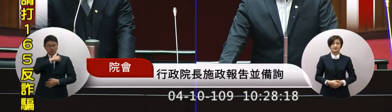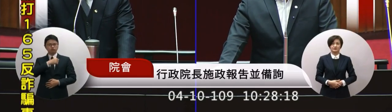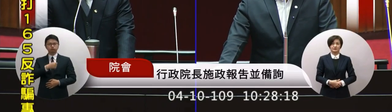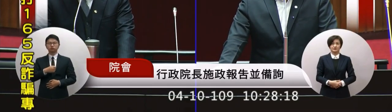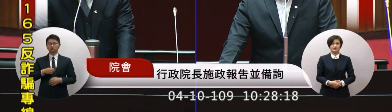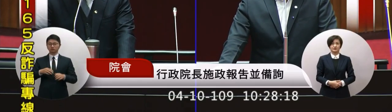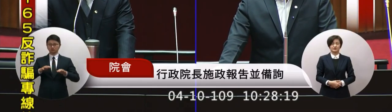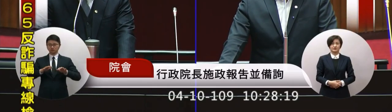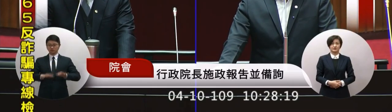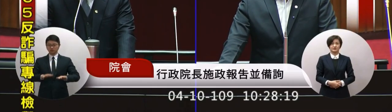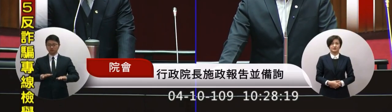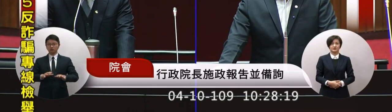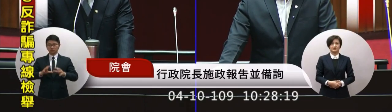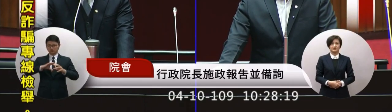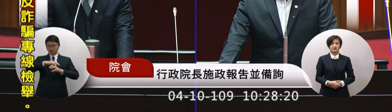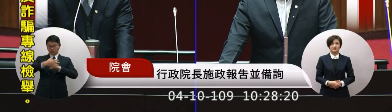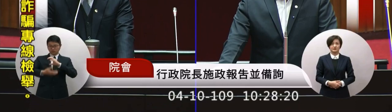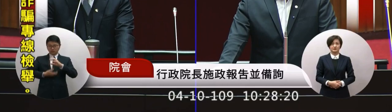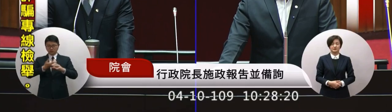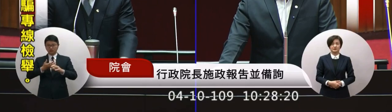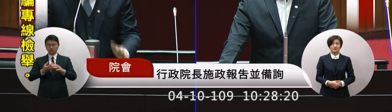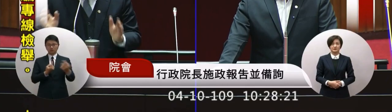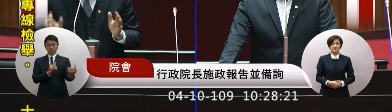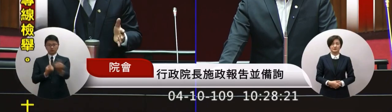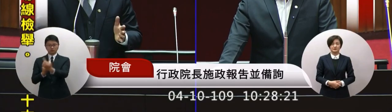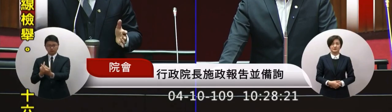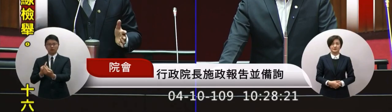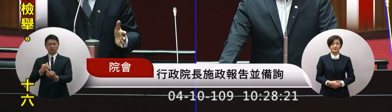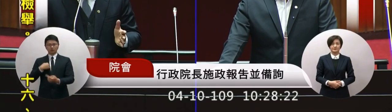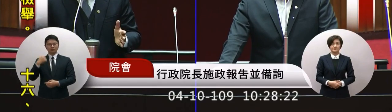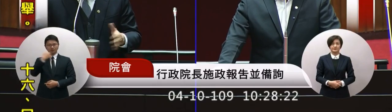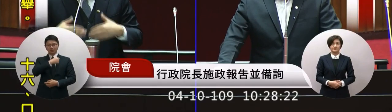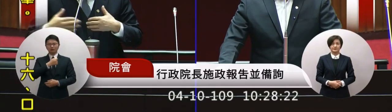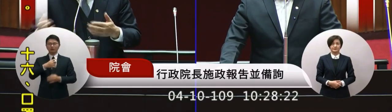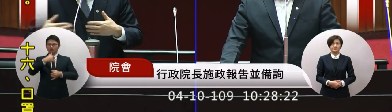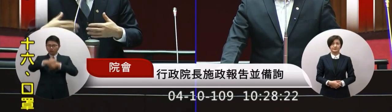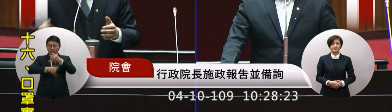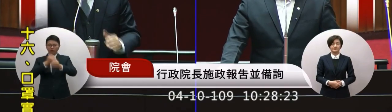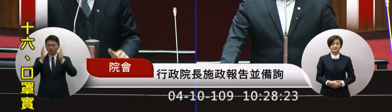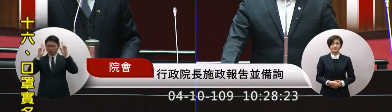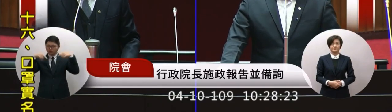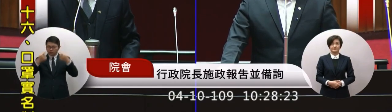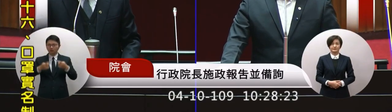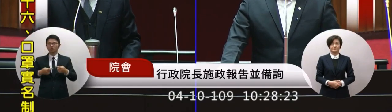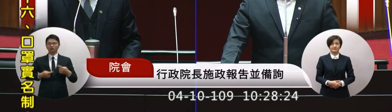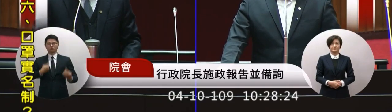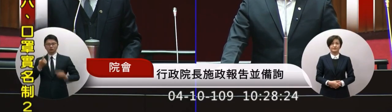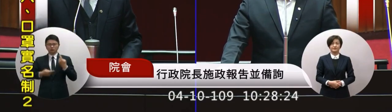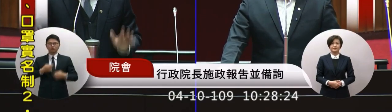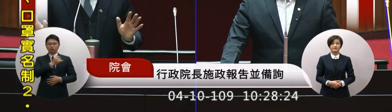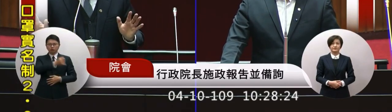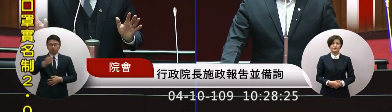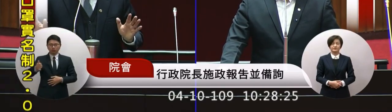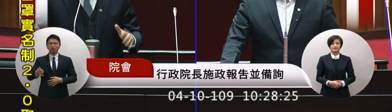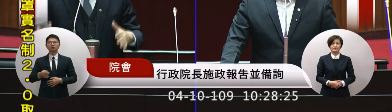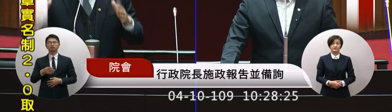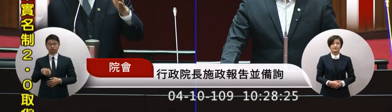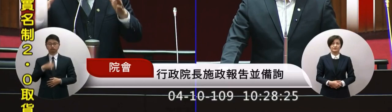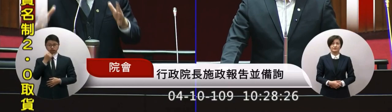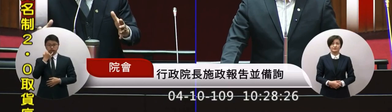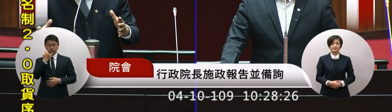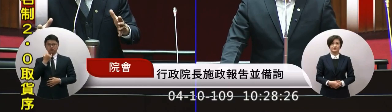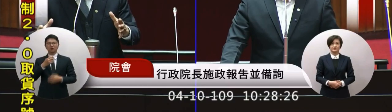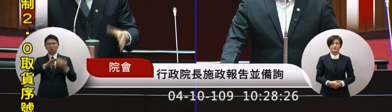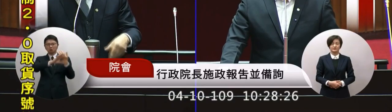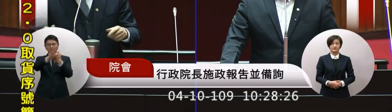現在是世界上極少數還能正常生活自由活動的國家很多國家已經